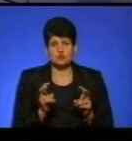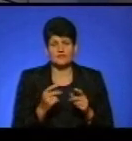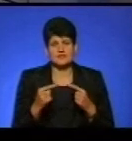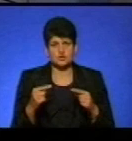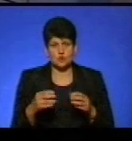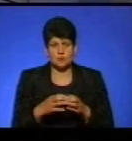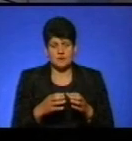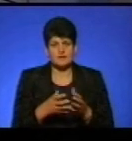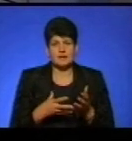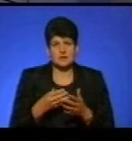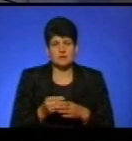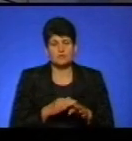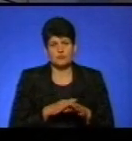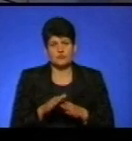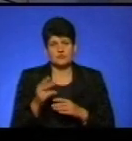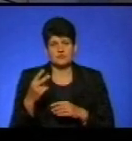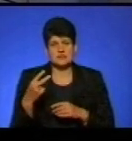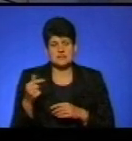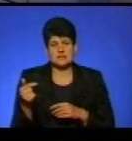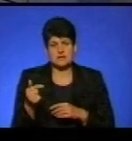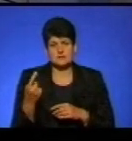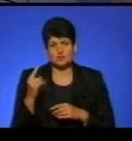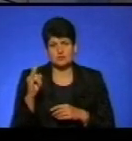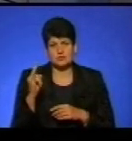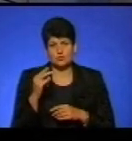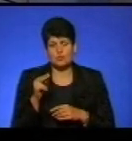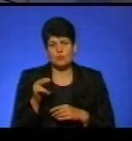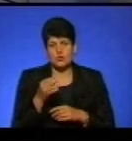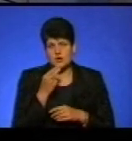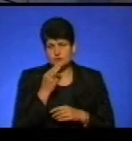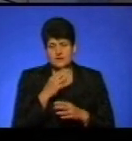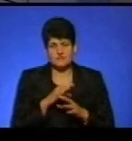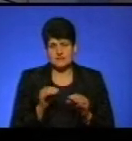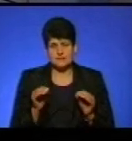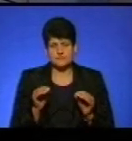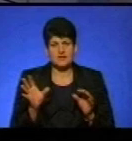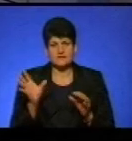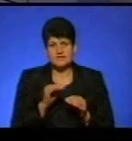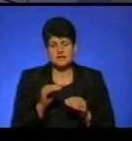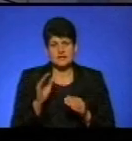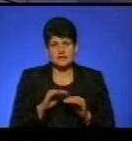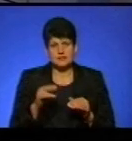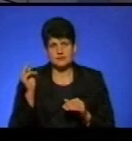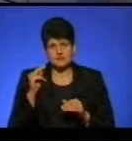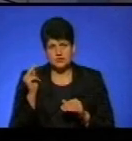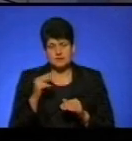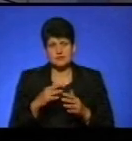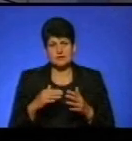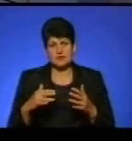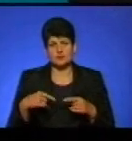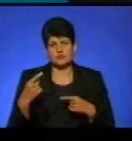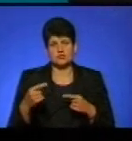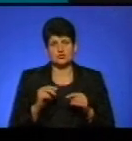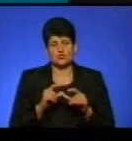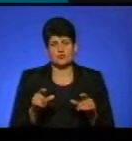громади, тобто вони платять повноцінне харчування 20 гривень за одну дитину по харчуванню. Ось і все. Тобто, всі діти навчаються, і далі вже йдуть наші школи.